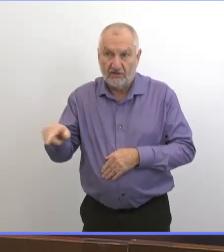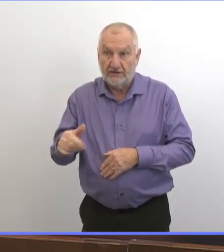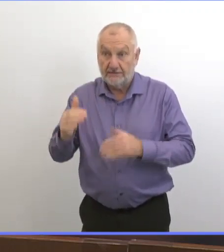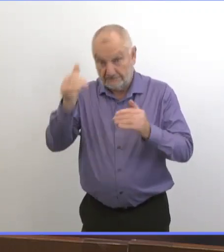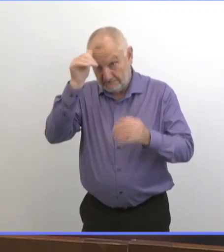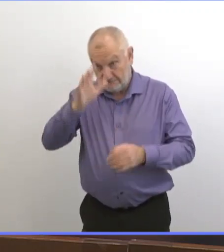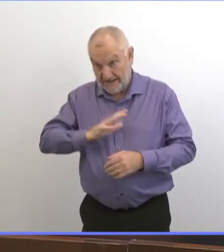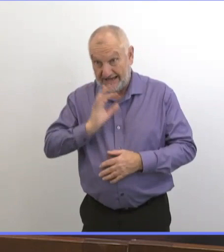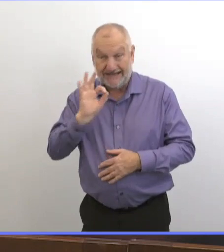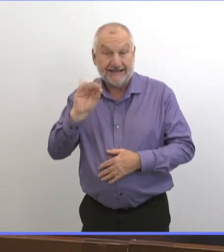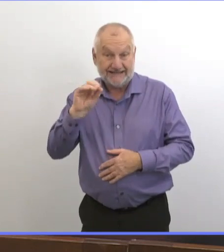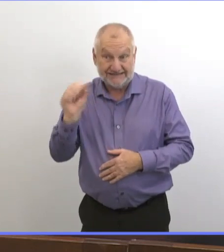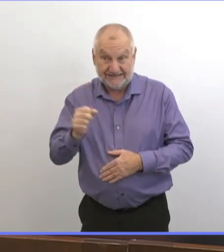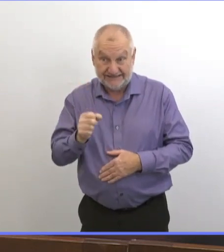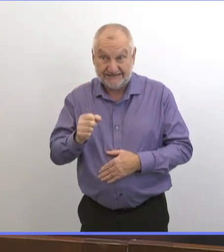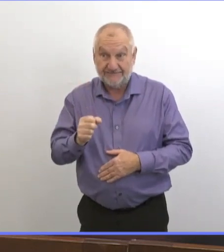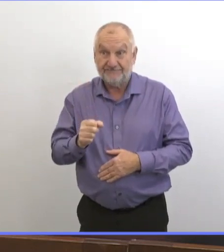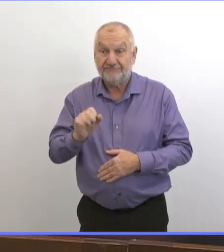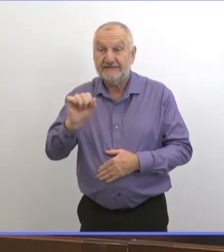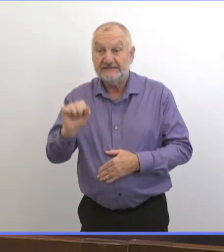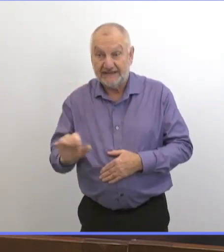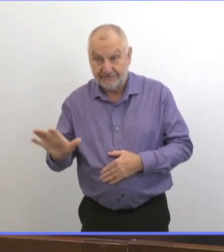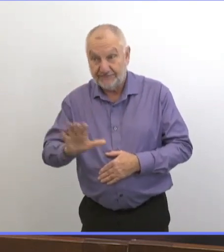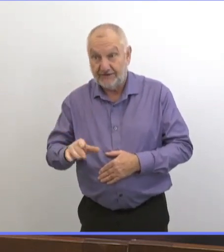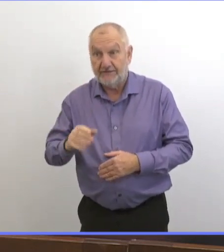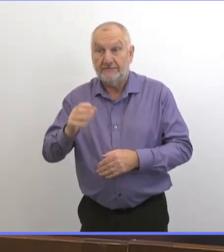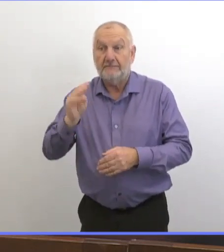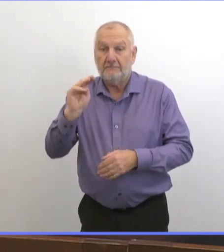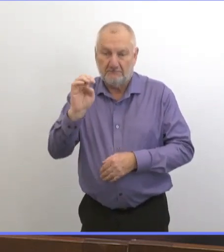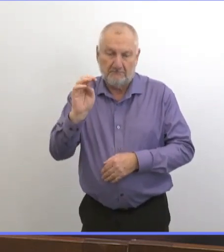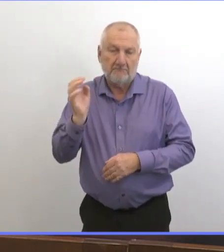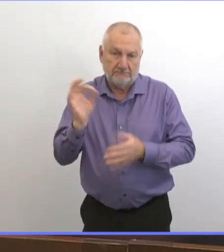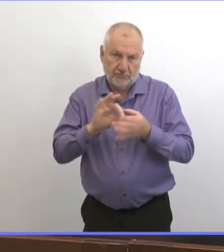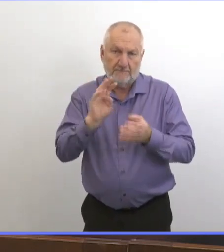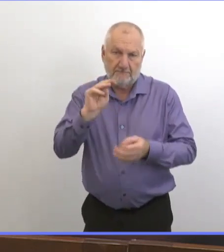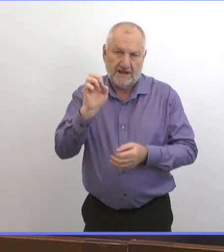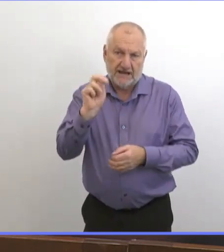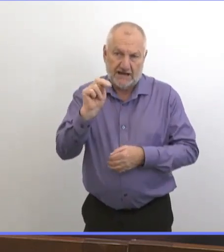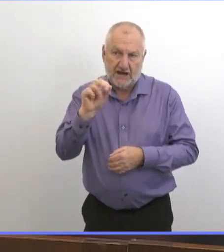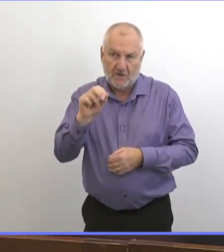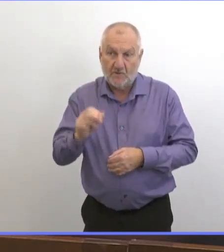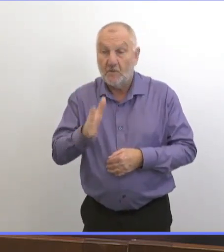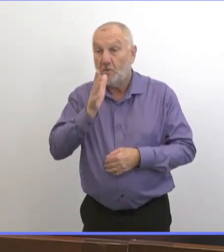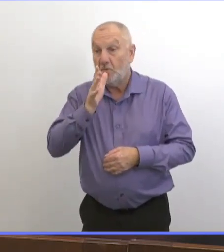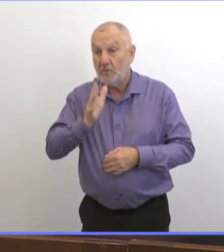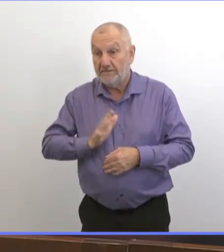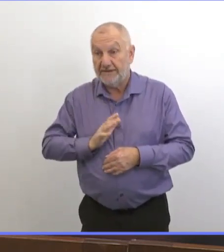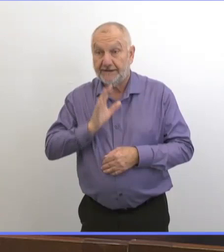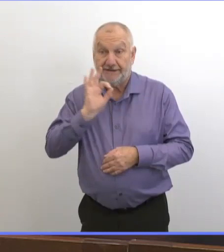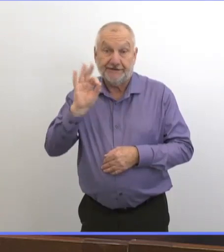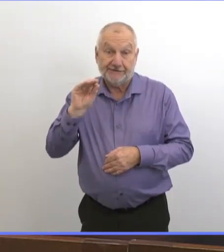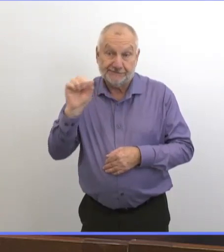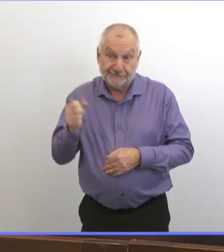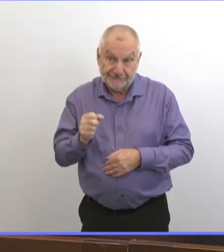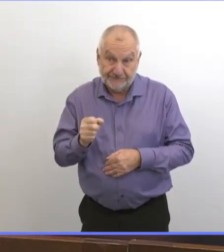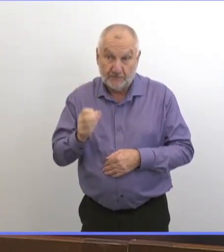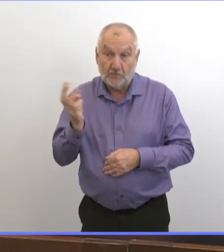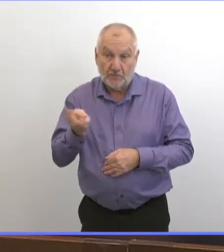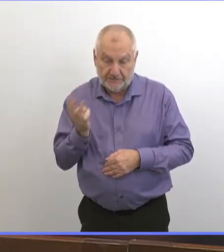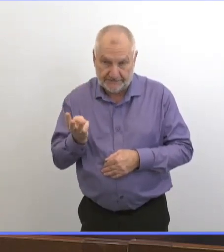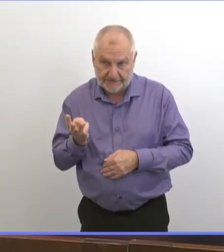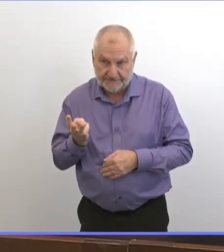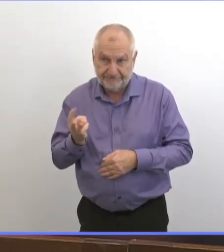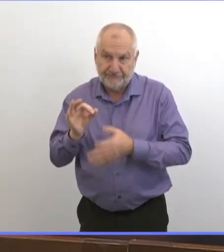lié au foyer épidémique de Menohome à Gruntal, une non-ingénaire de la région sanitaire de